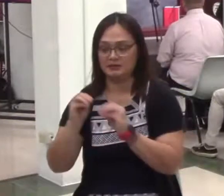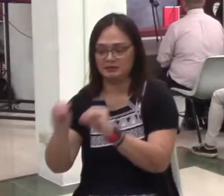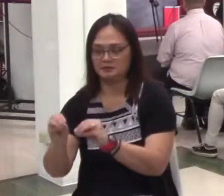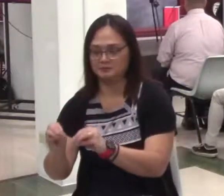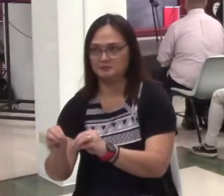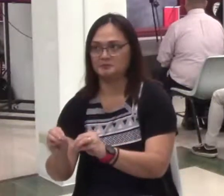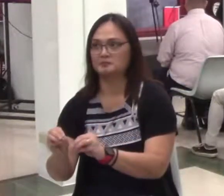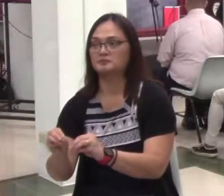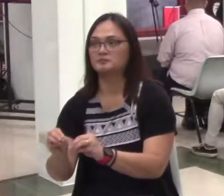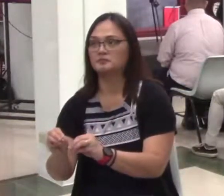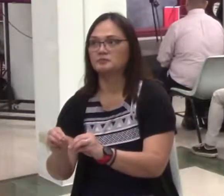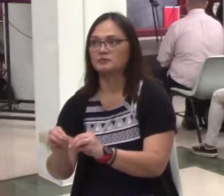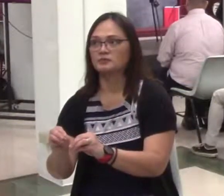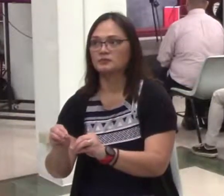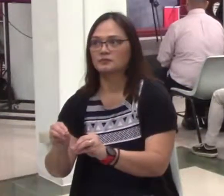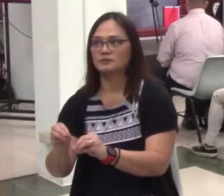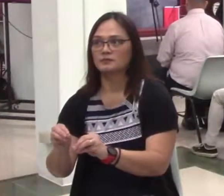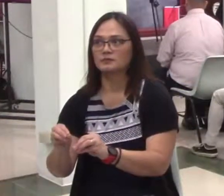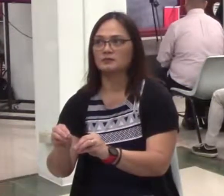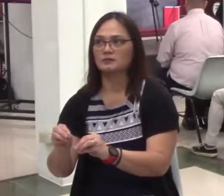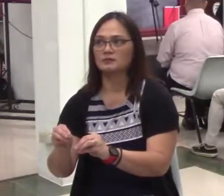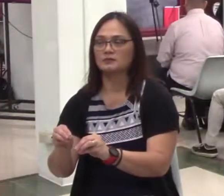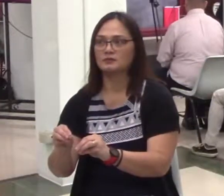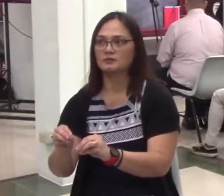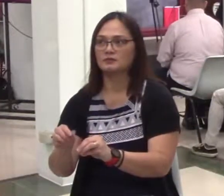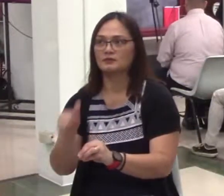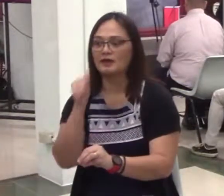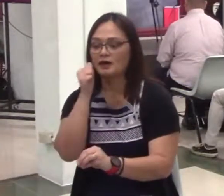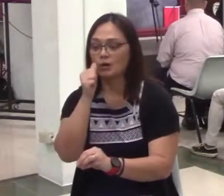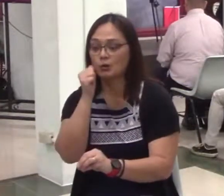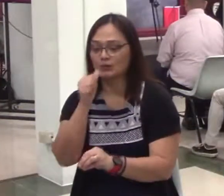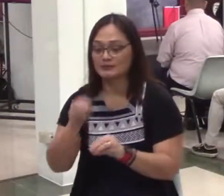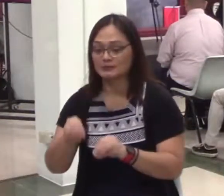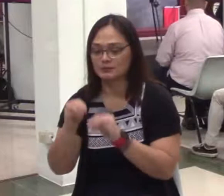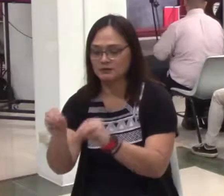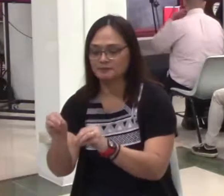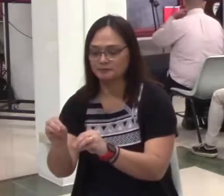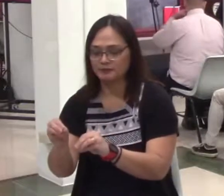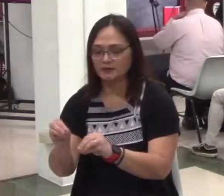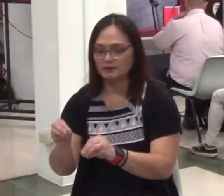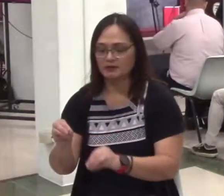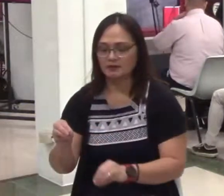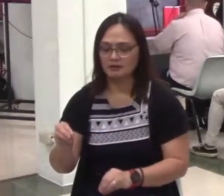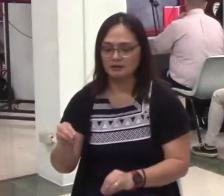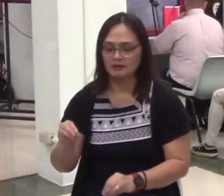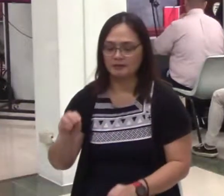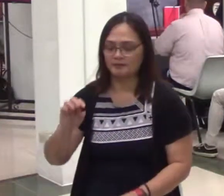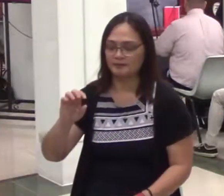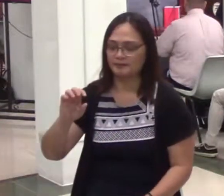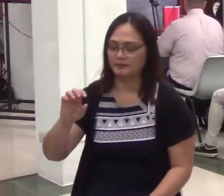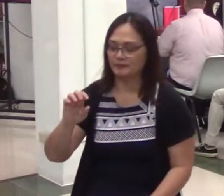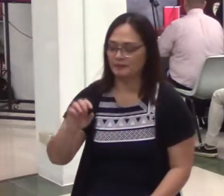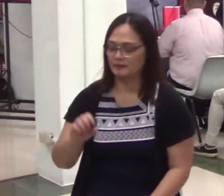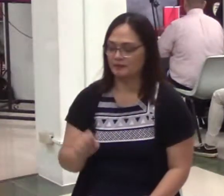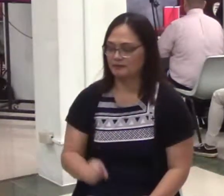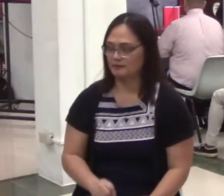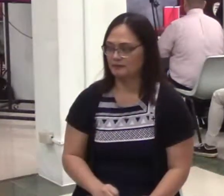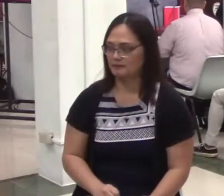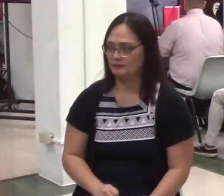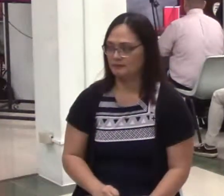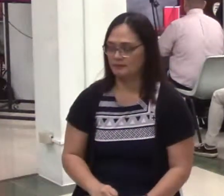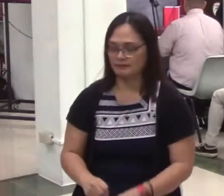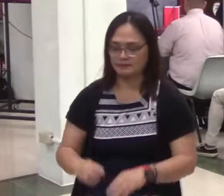ang ating binibigay ay surplus. surplus. Alam niyo ba yung surplus? Ha?